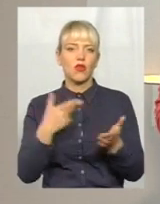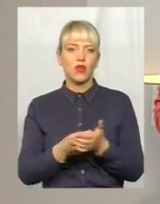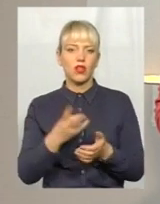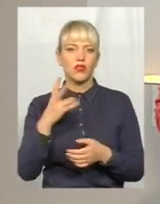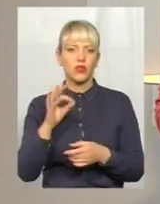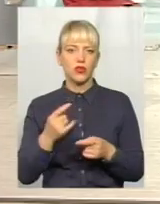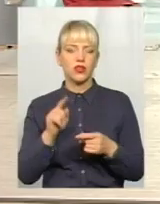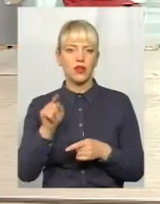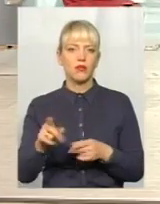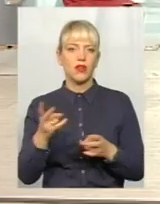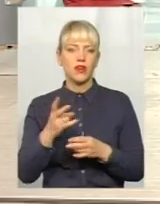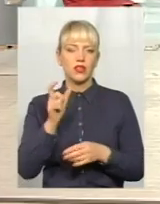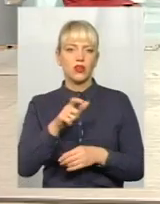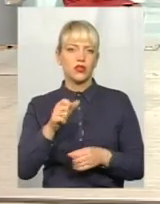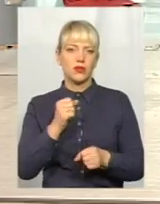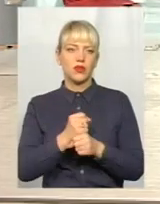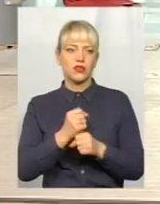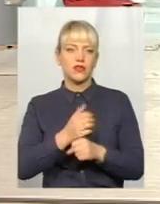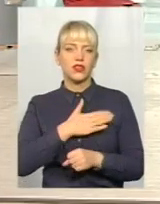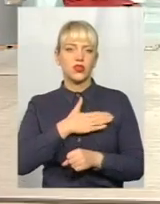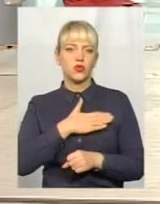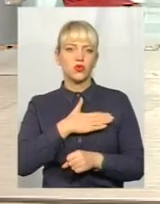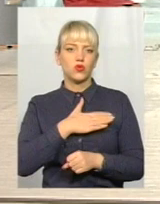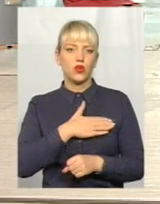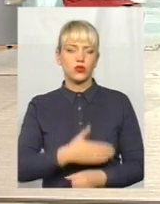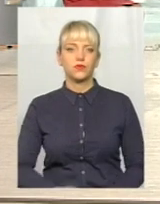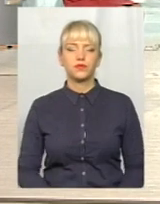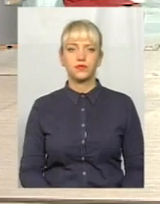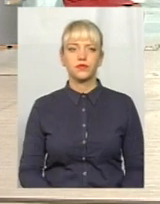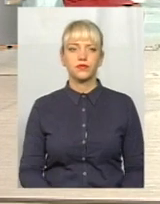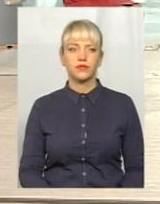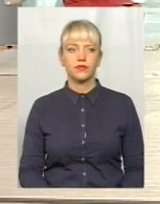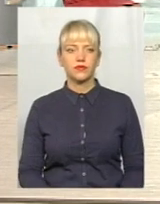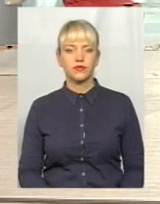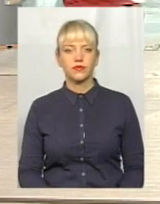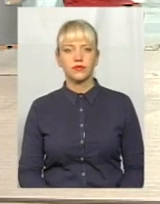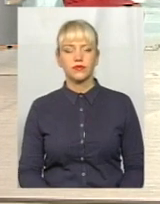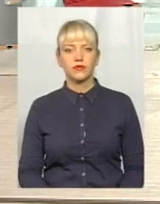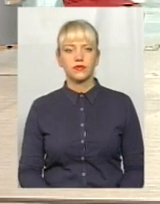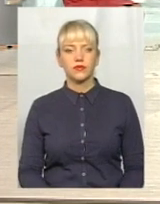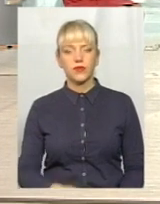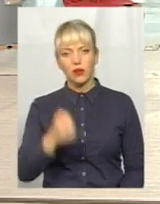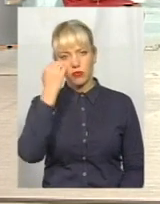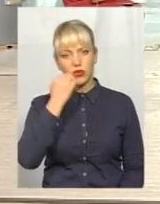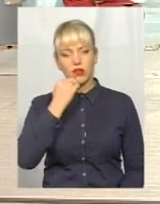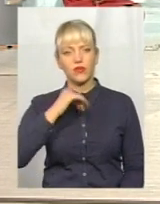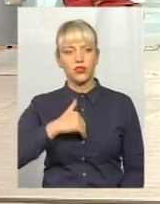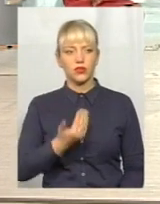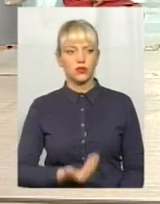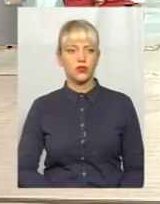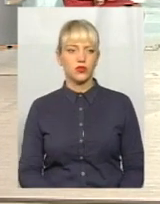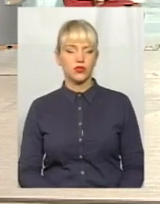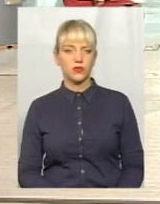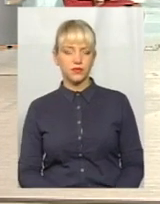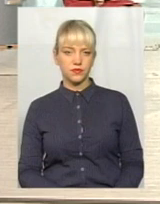працювати люди з душою. Дякую. Ми почули ваші емоції. Дуже дякую, що ви додзвонились. Просто наш ефір, на жаль. По